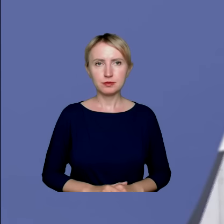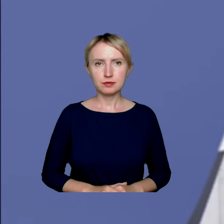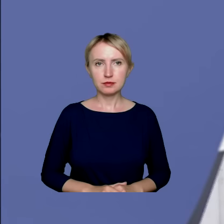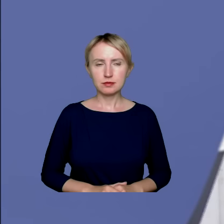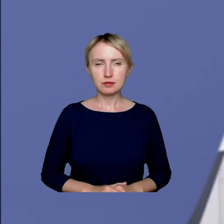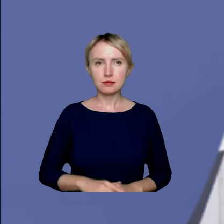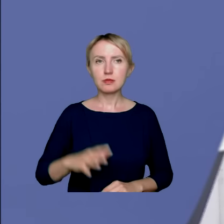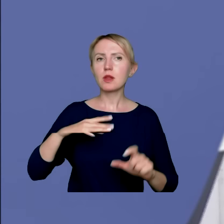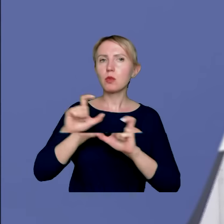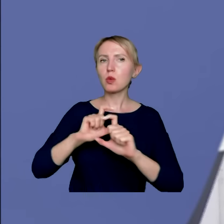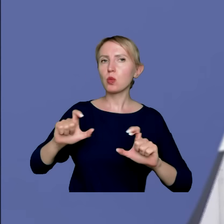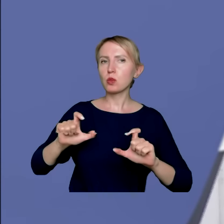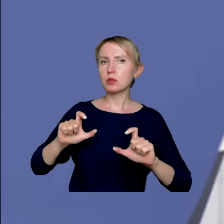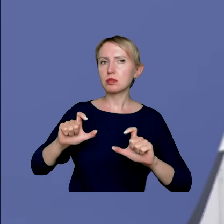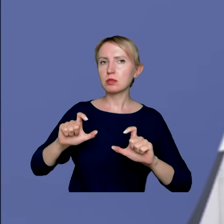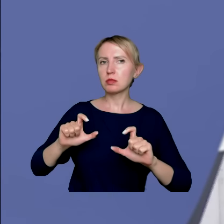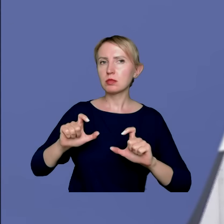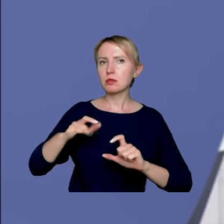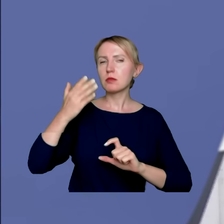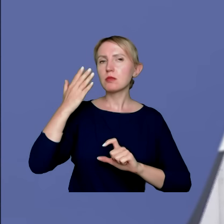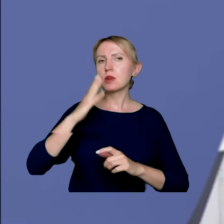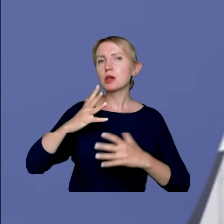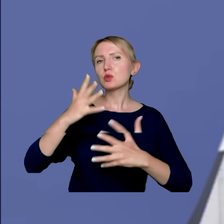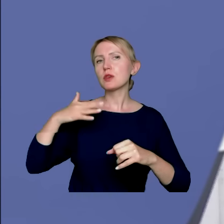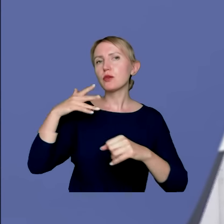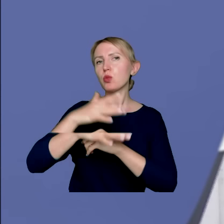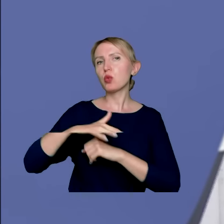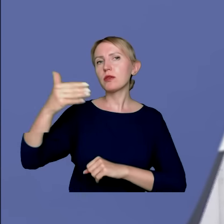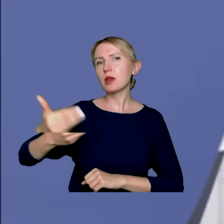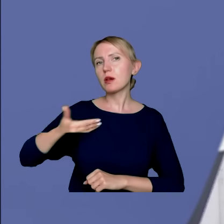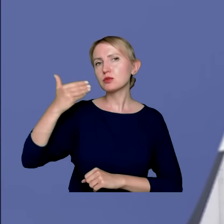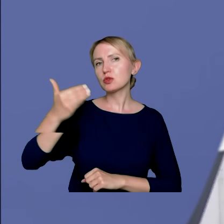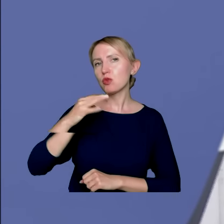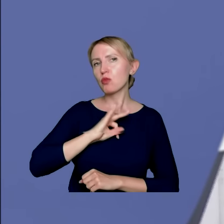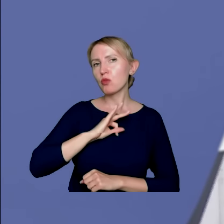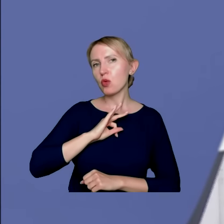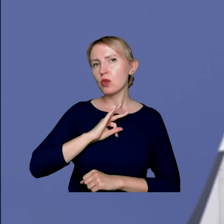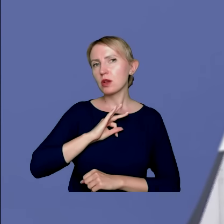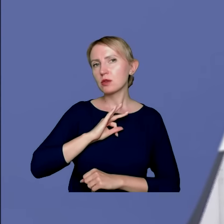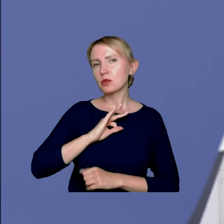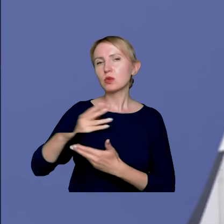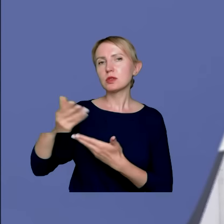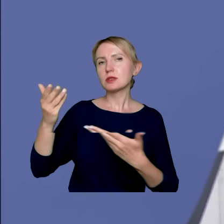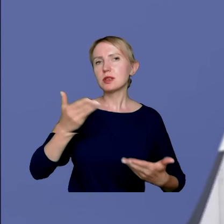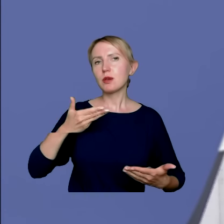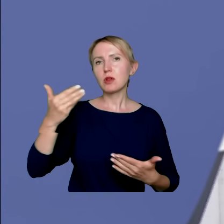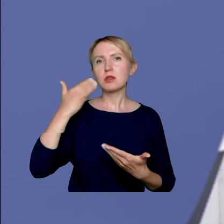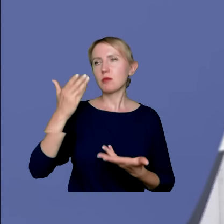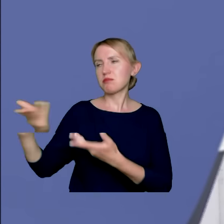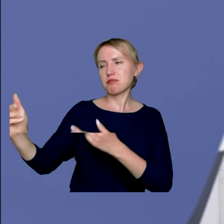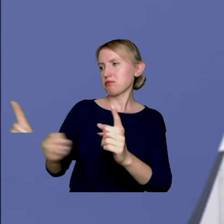jak bardzo chcę mieć wpływ na przemówienie moje i moje sprawozdanie, to zapraszam na mównicę i proszę je wygłosić.